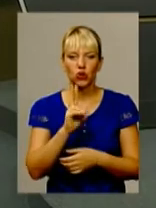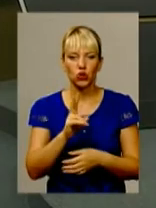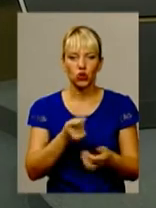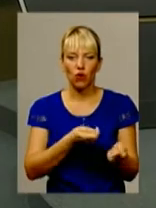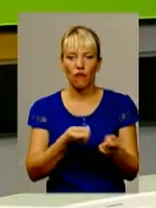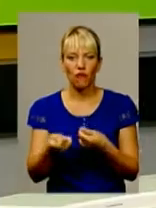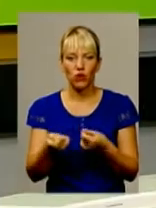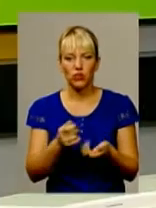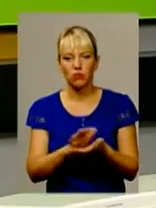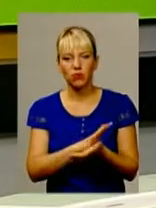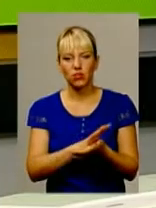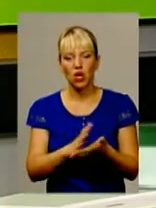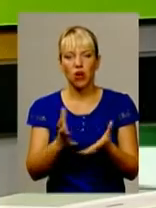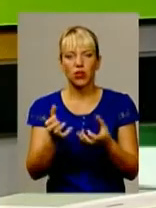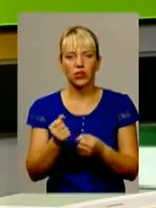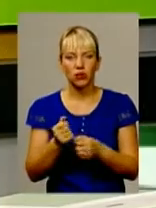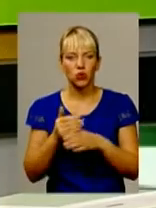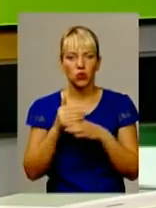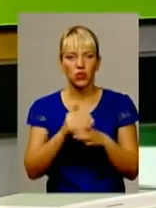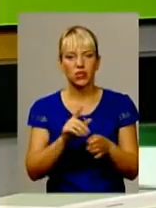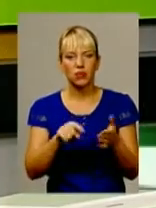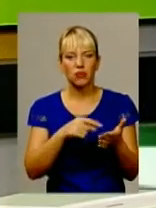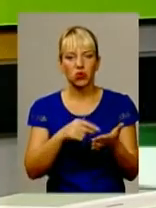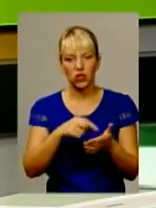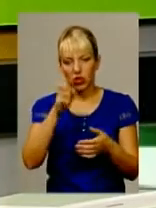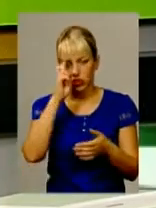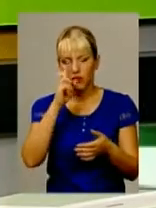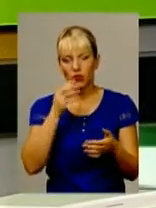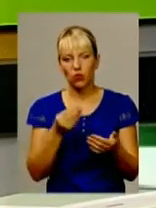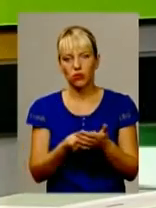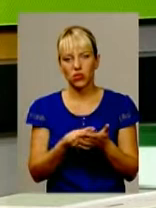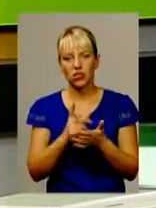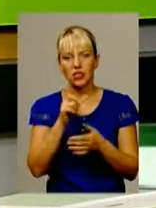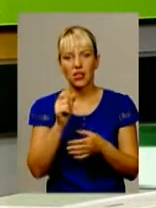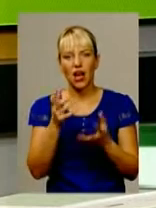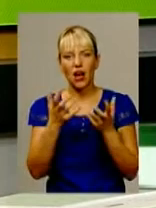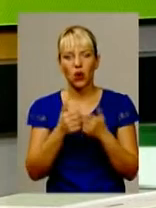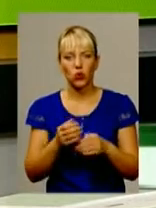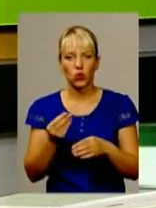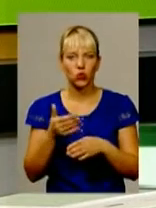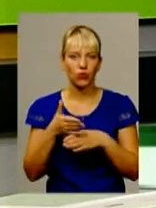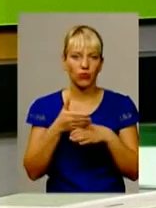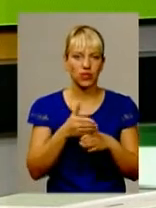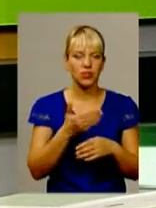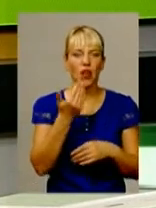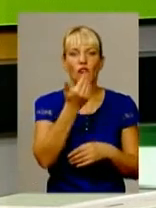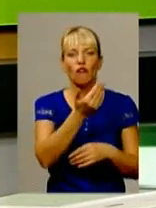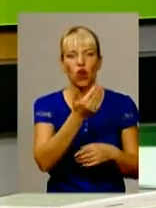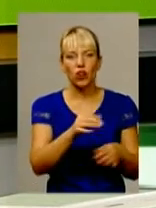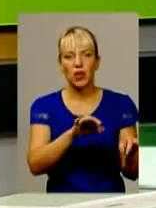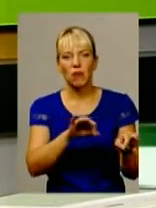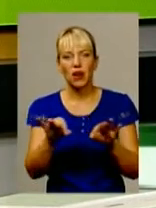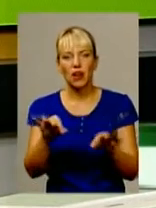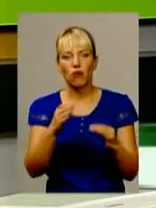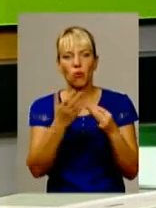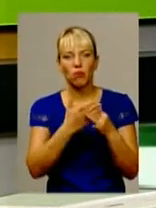отримуючу дотацію з міського і державного бюджету. За рахунок субвенцій вони перевозять пільгують категорію